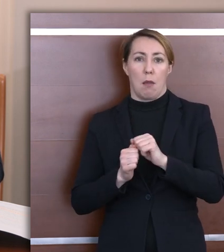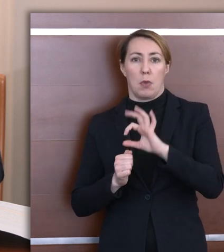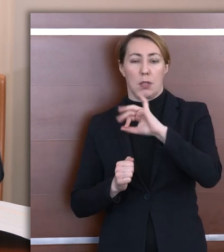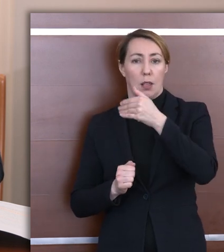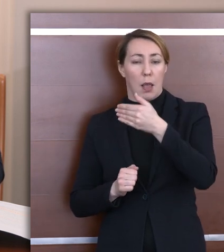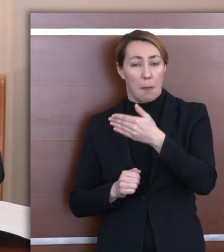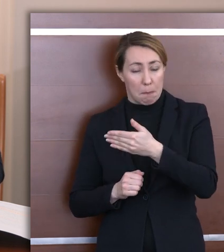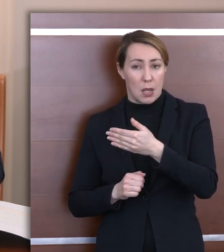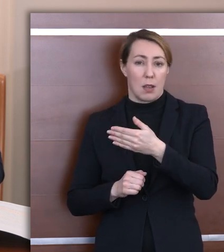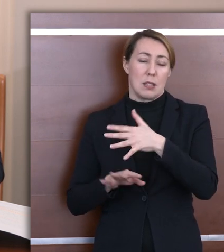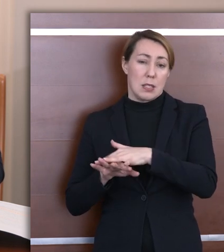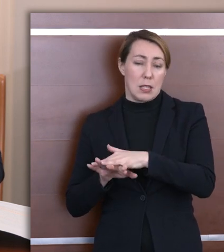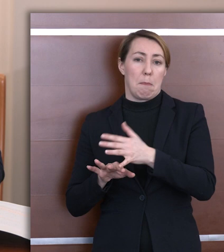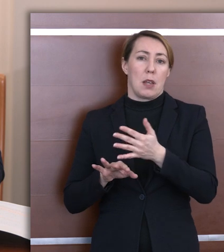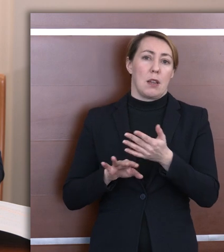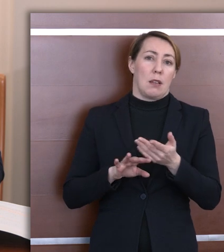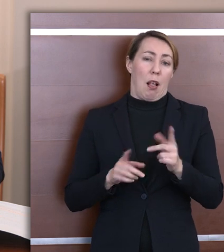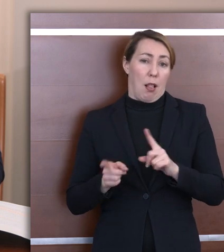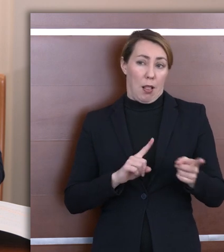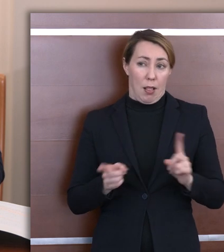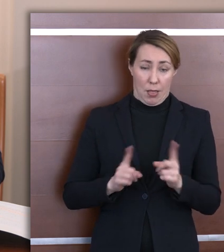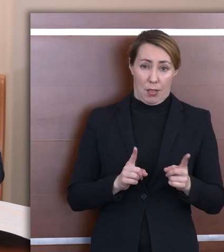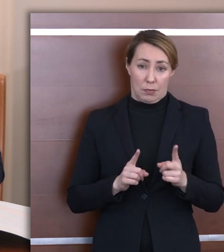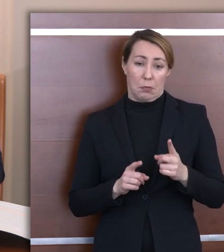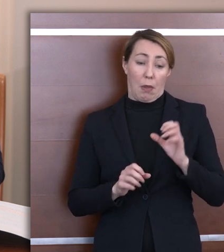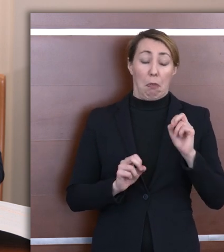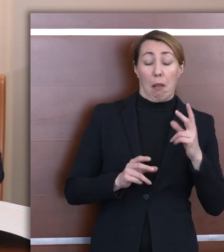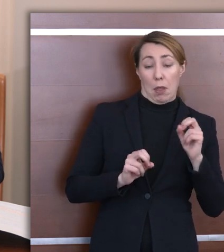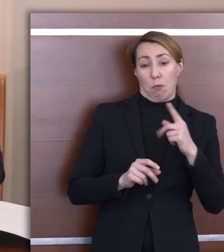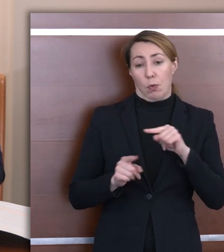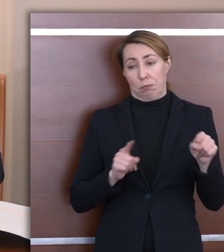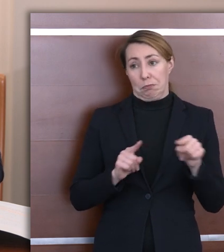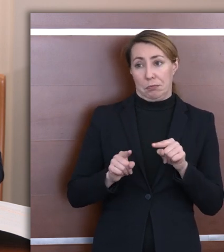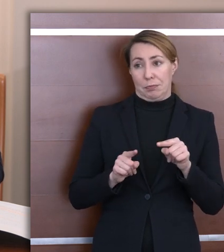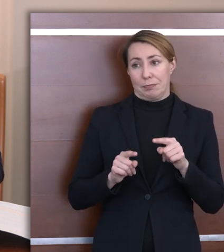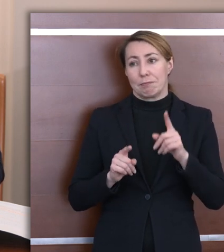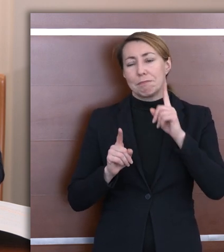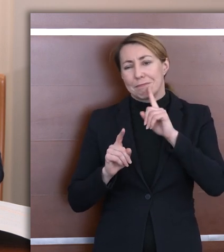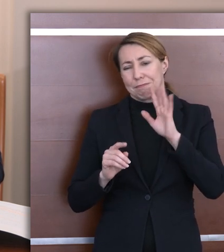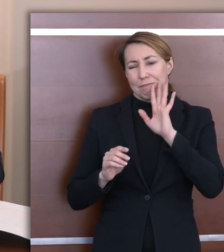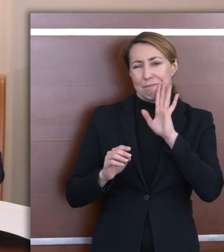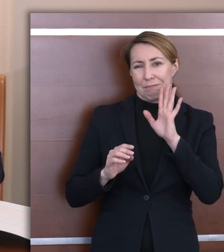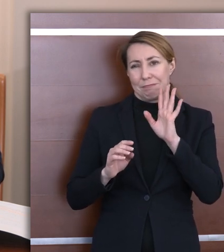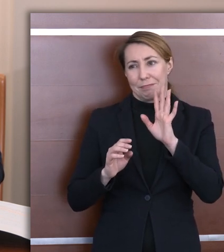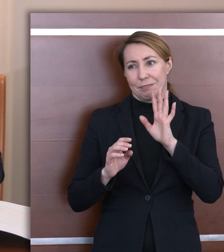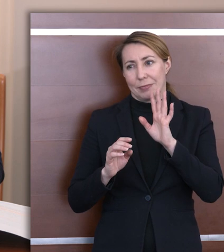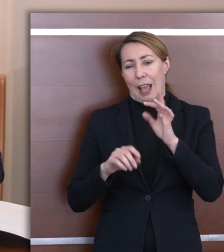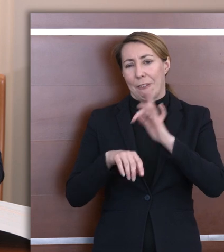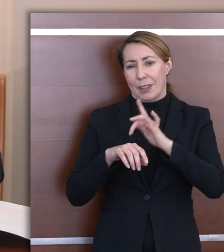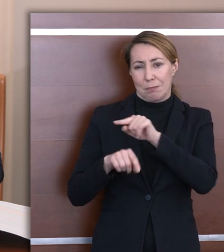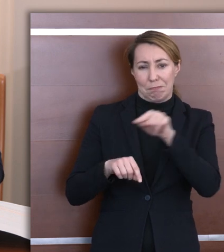systemu językowo-migowego. Adekwatnie, właściwie bardzo zbliżone wyniki,